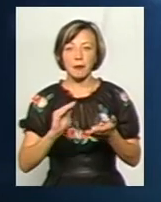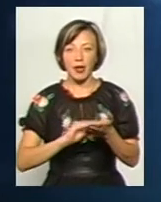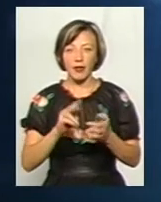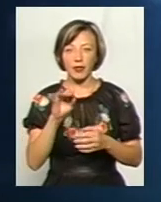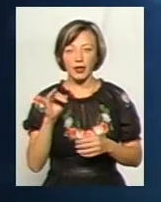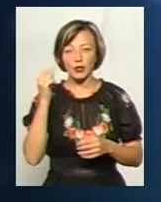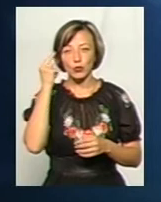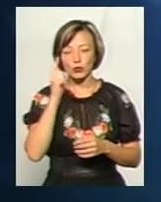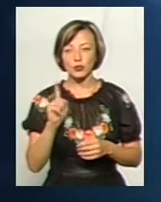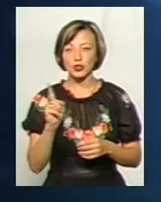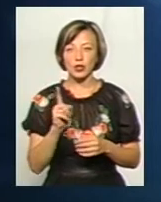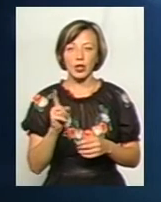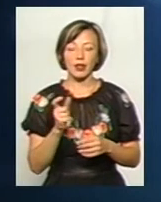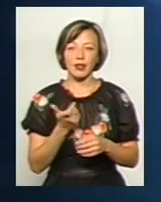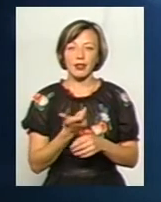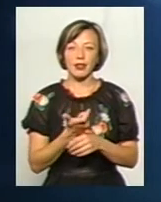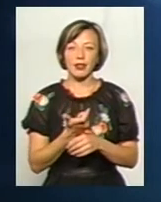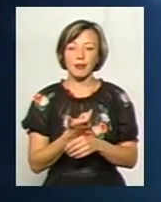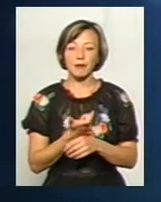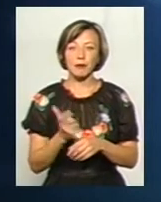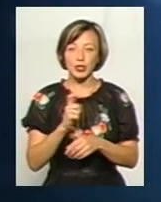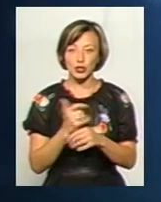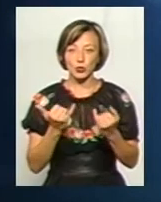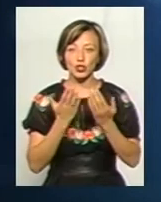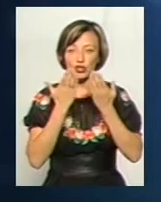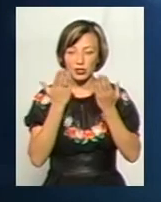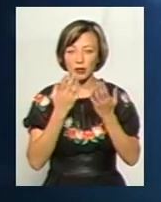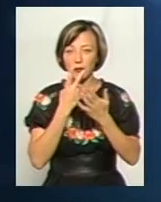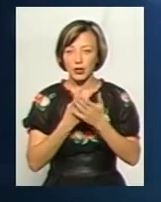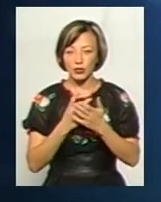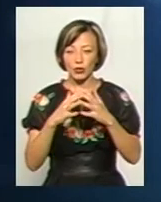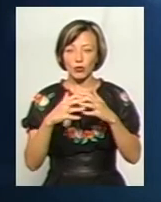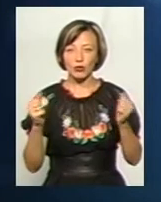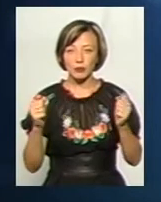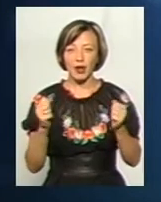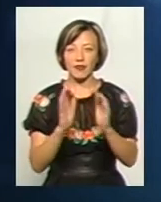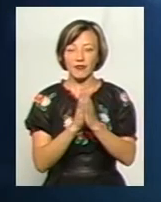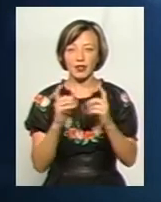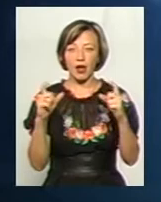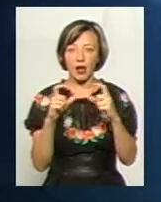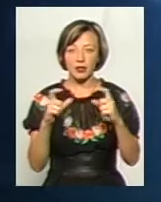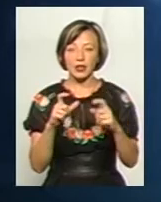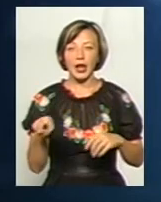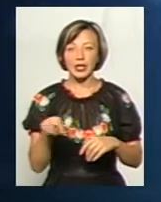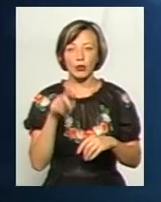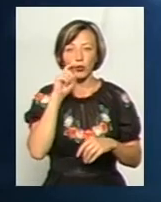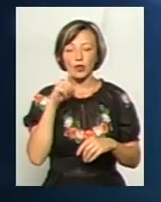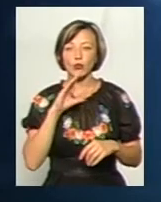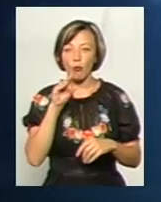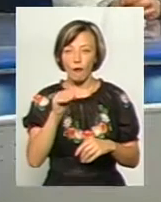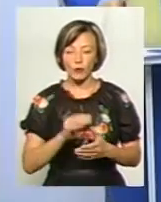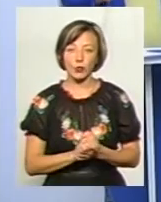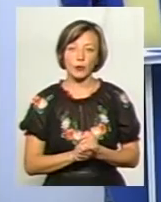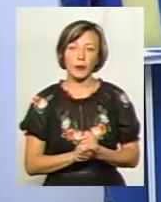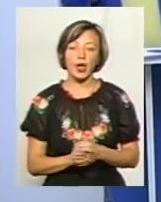Я думаю, що найбільше навіть сьогодні читають, я бачу, що розбирають в книгарнях українську літературу, україномовну,